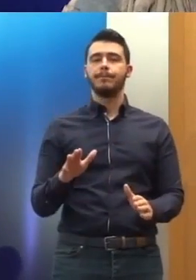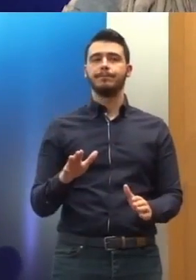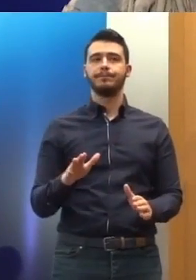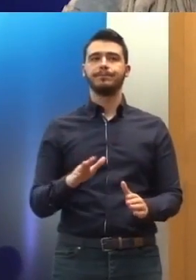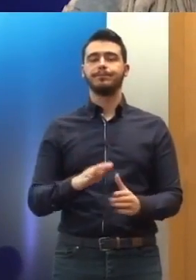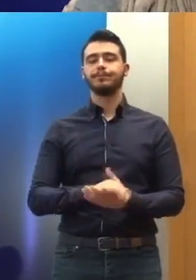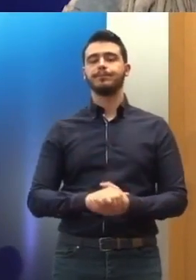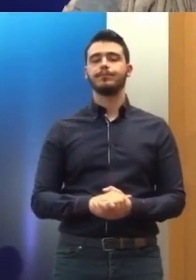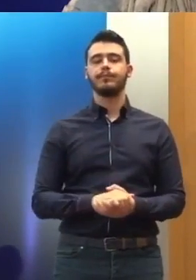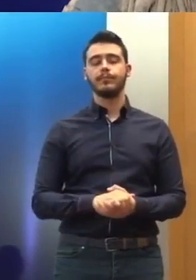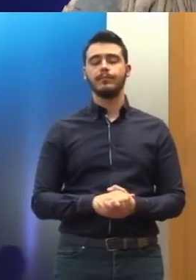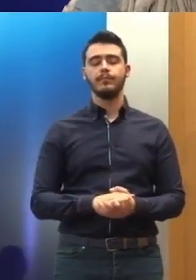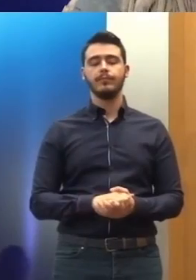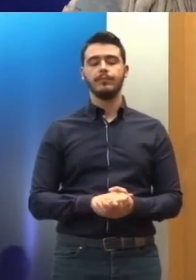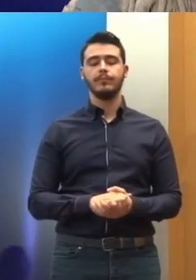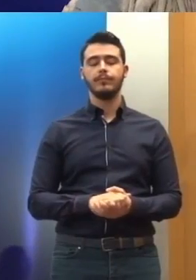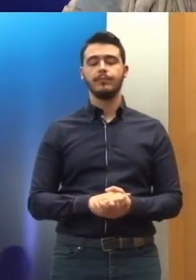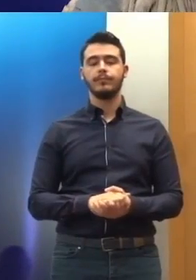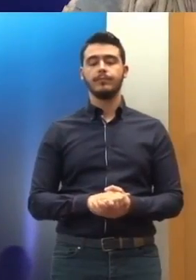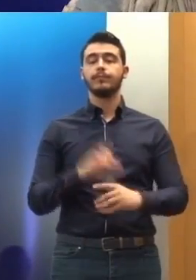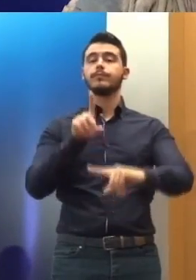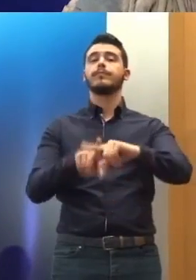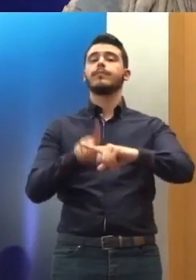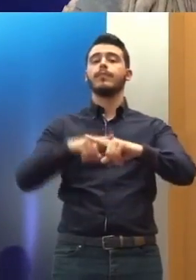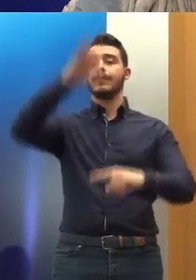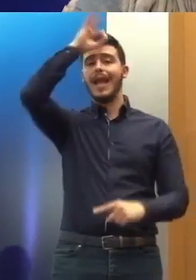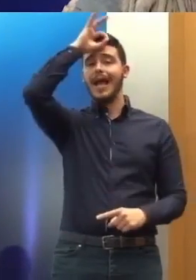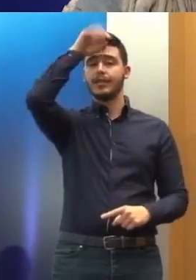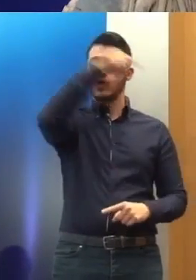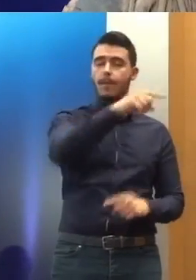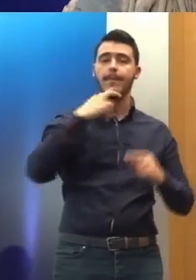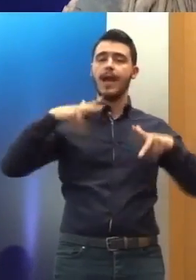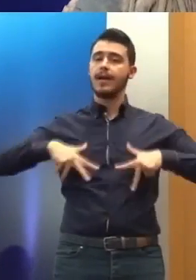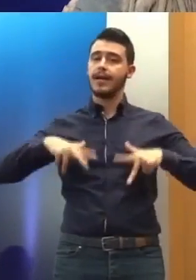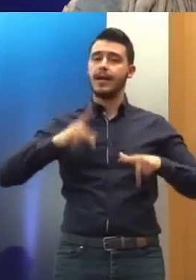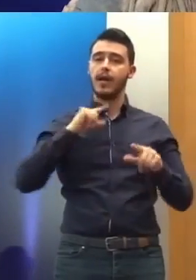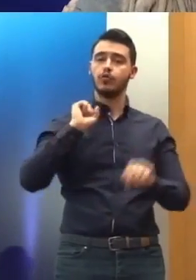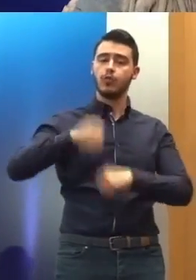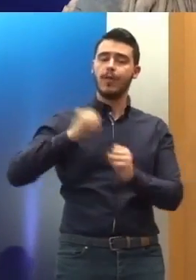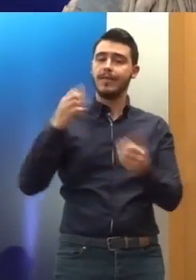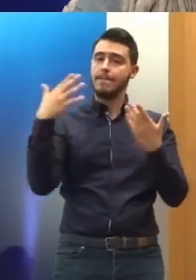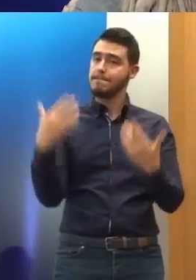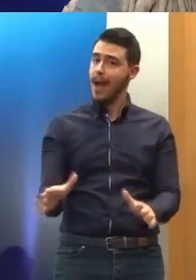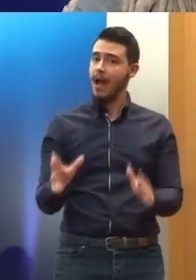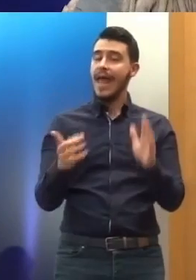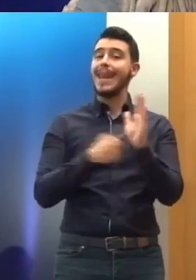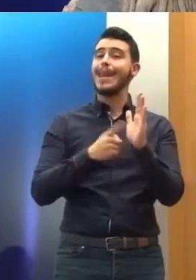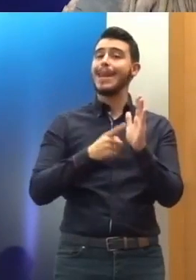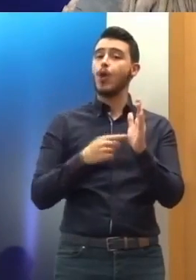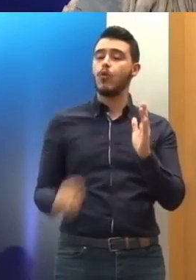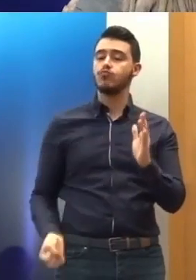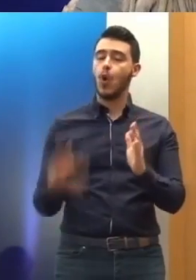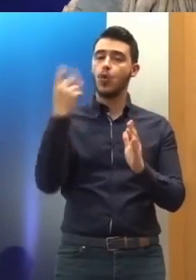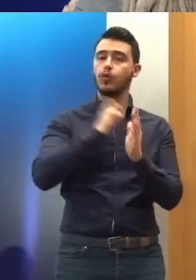ελληνικών αρχών Να νομοθετήσουν, να λάβουν μέτρα για